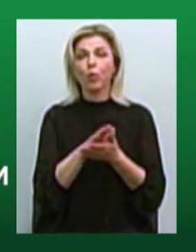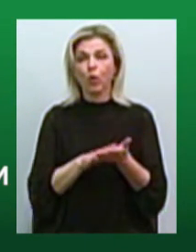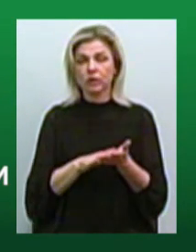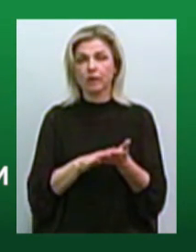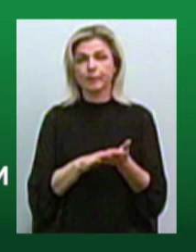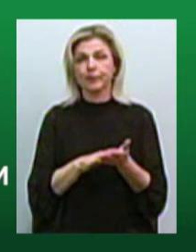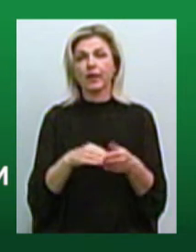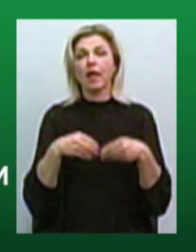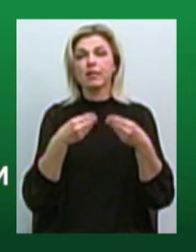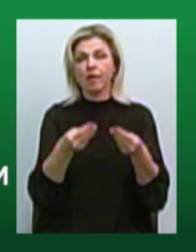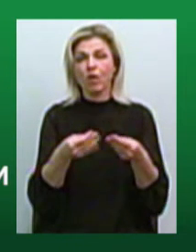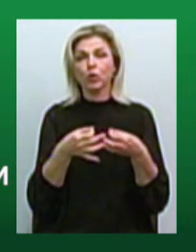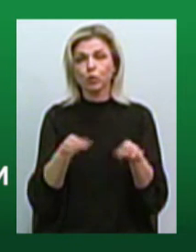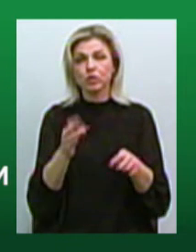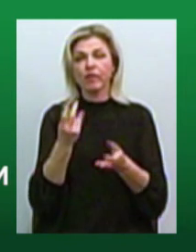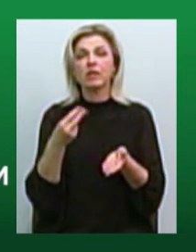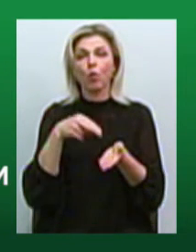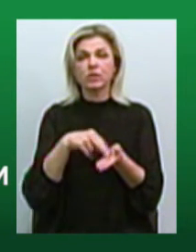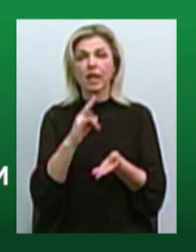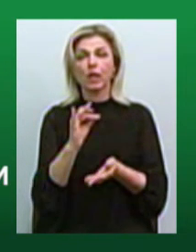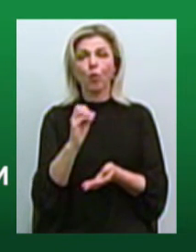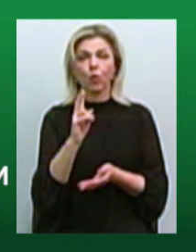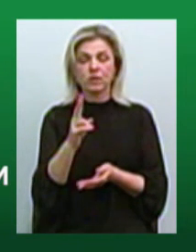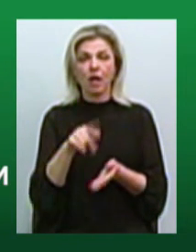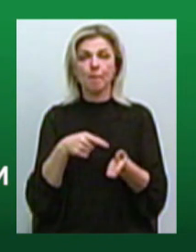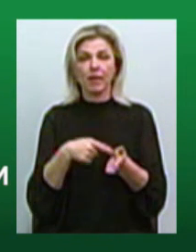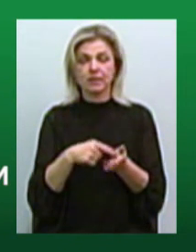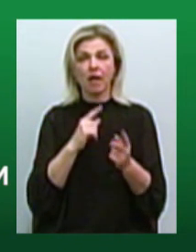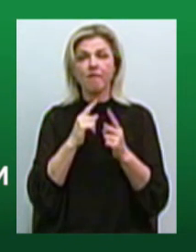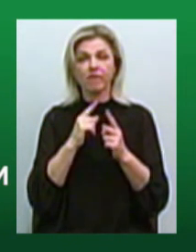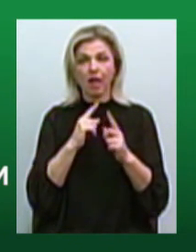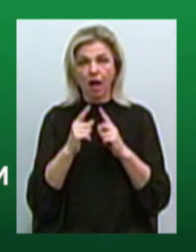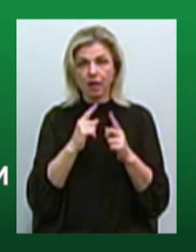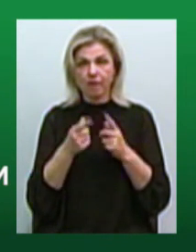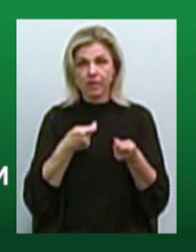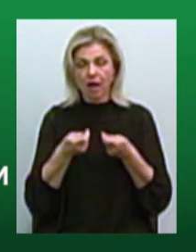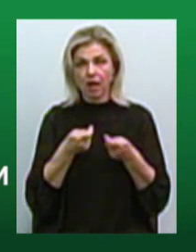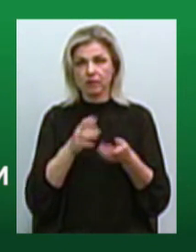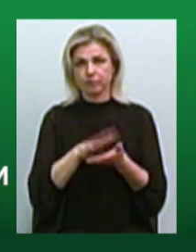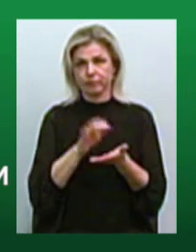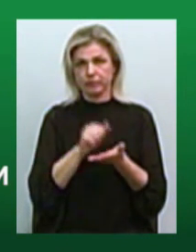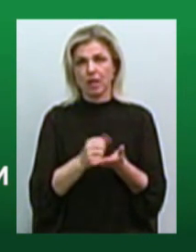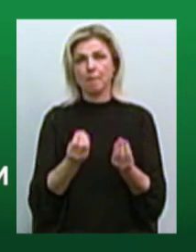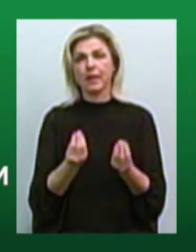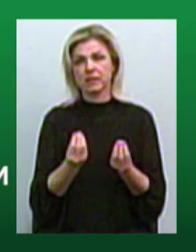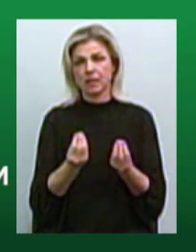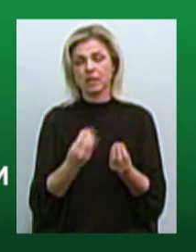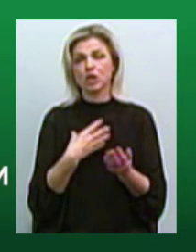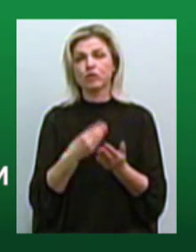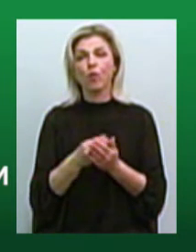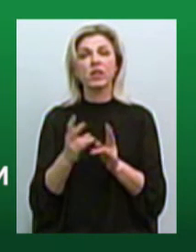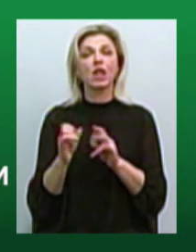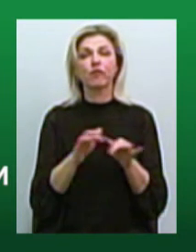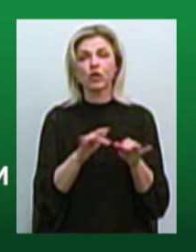роздавати дозвіли на столини кіосків, міська влада руйнує бізнес в сфері комерційної нерухомості